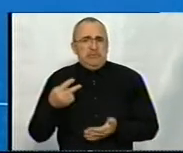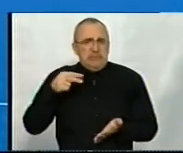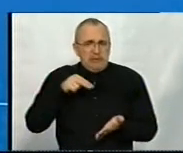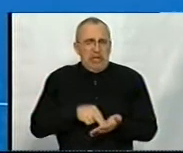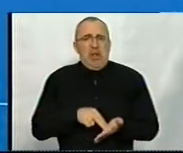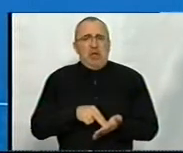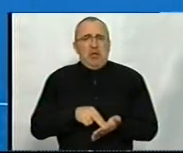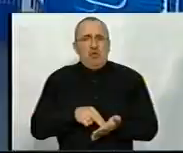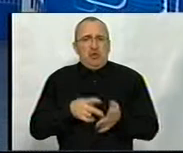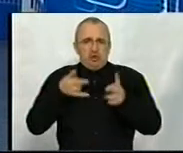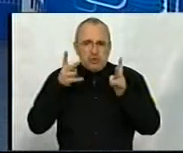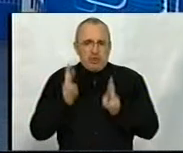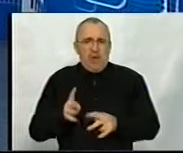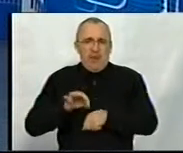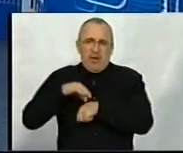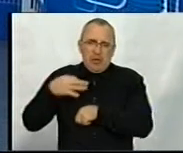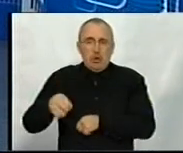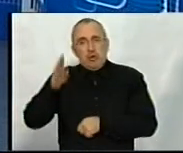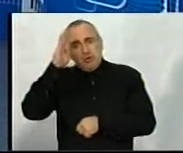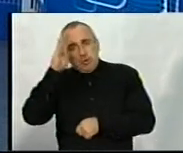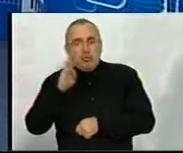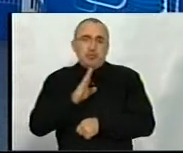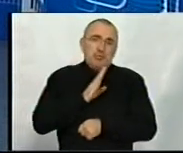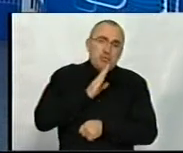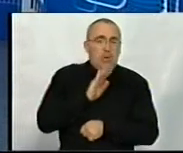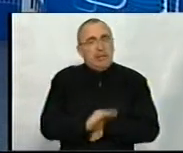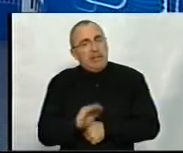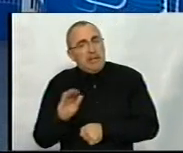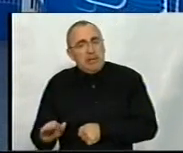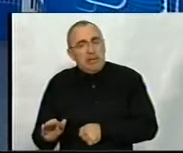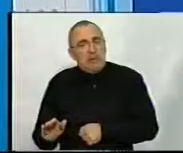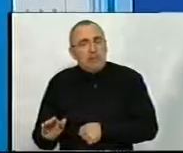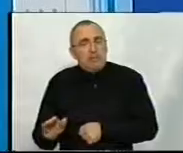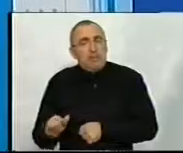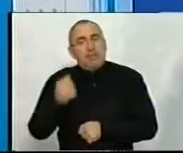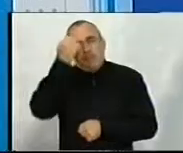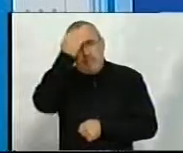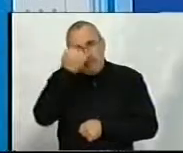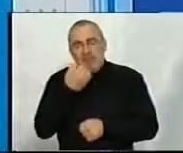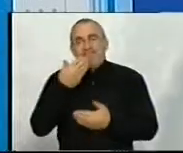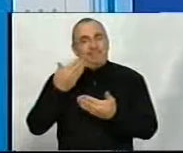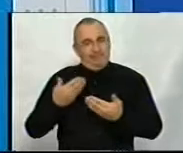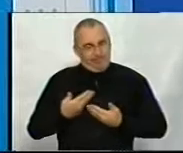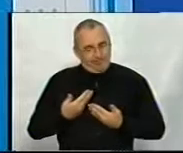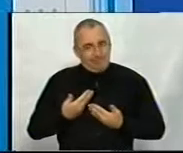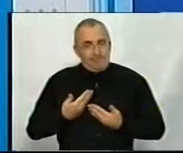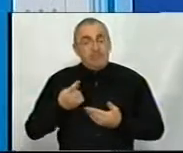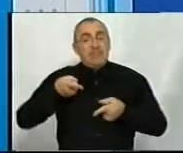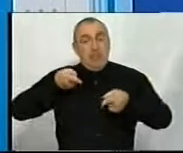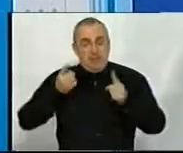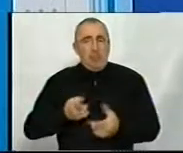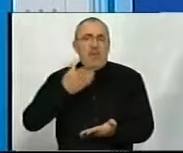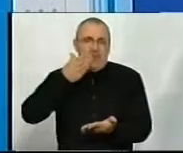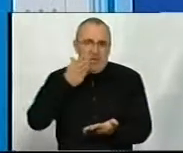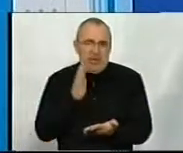жертвами насилля? Жінки чи чоловіки, діти? Дякую за запитання. Насправді